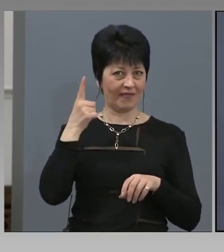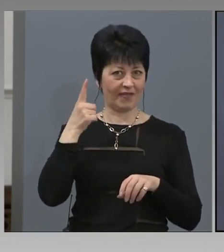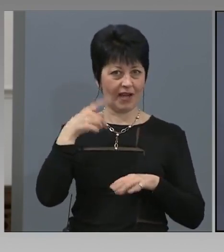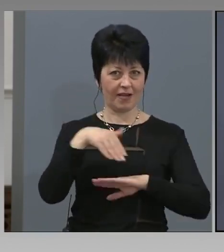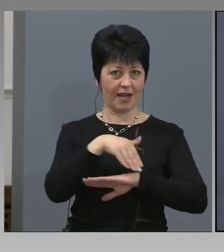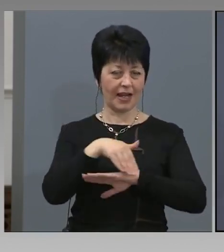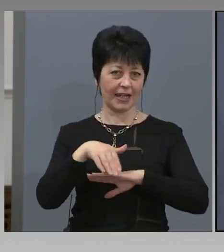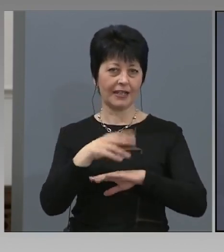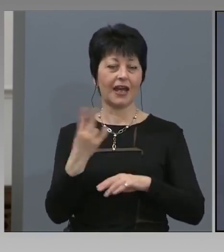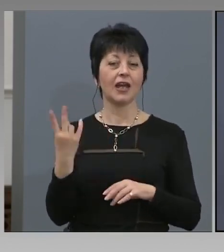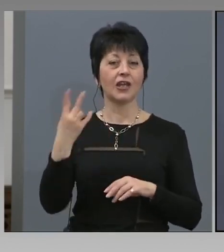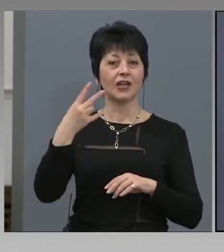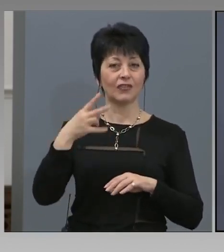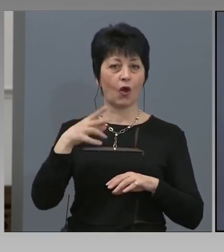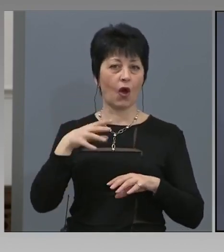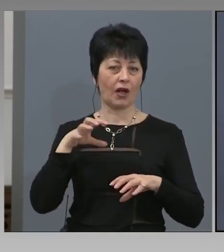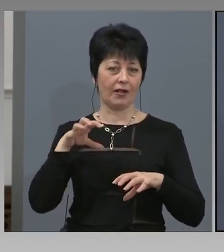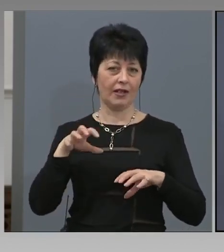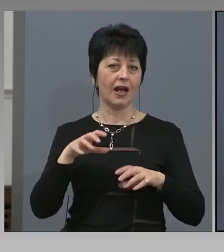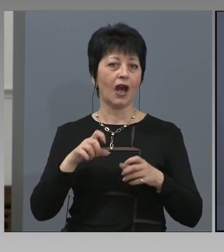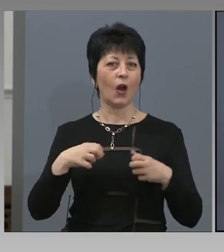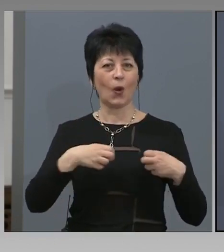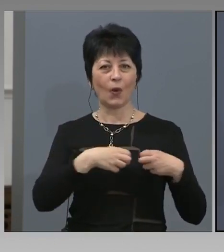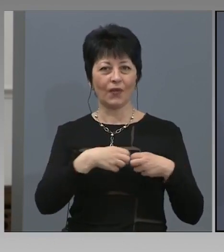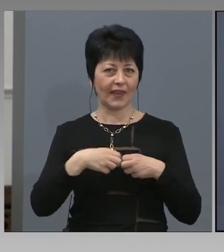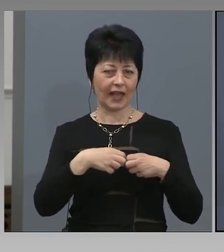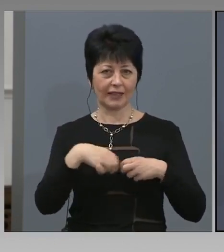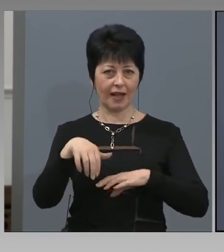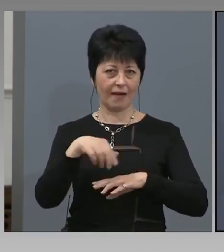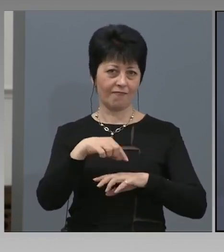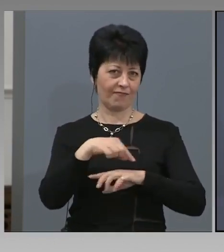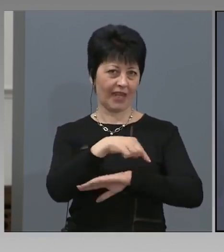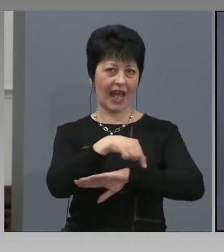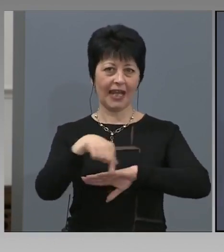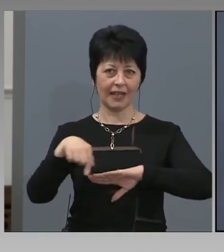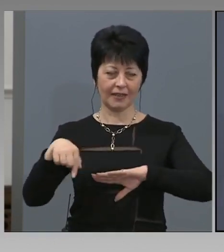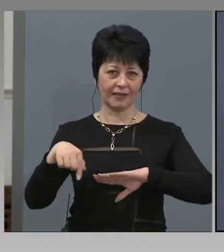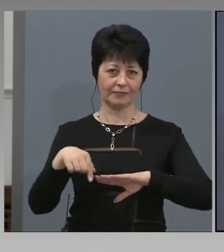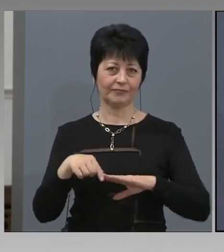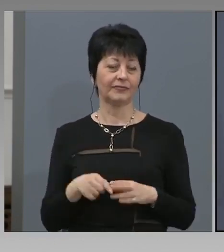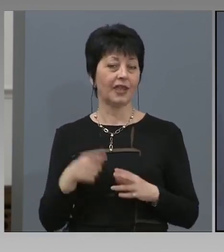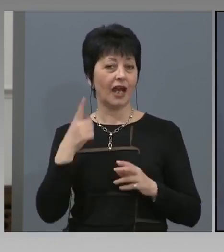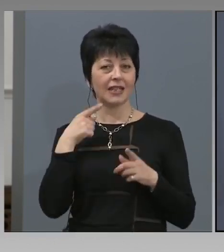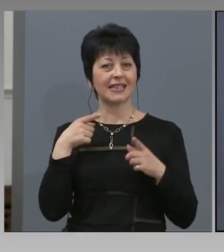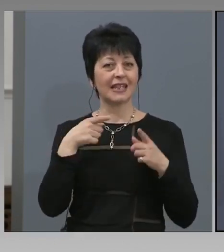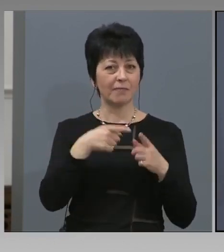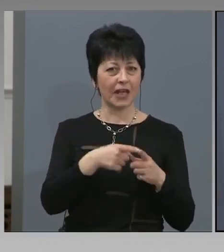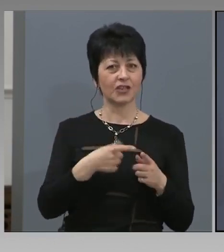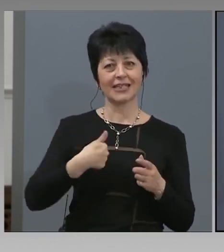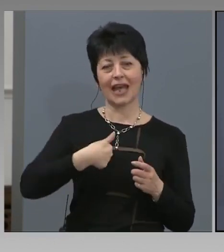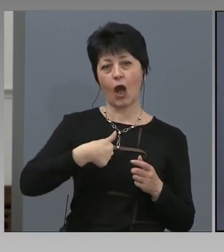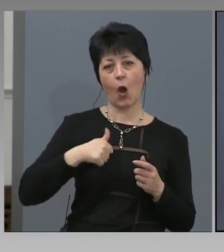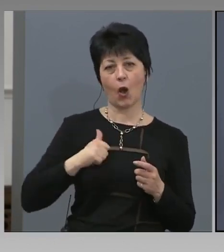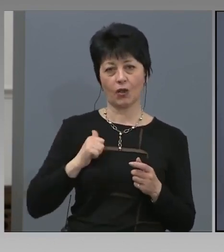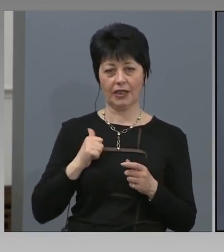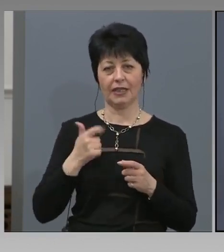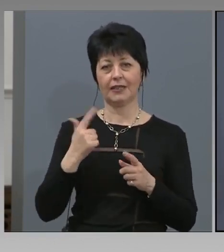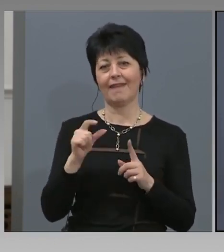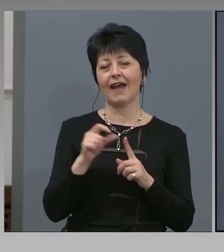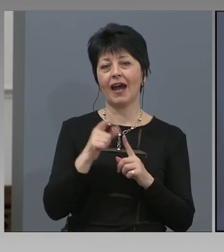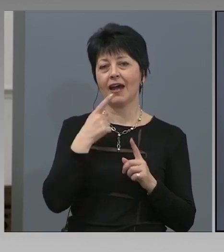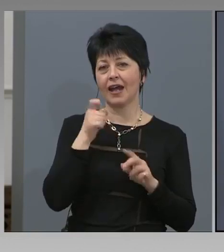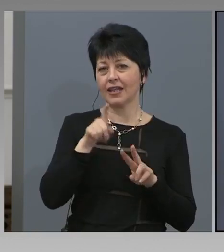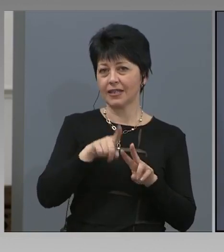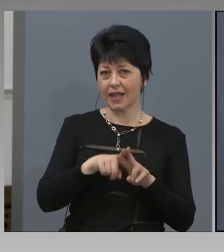определения какво е първа и втора контактна линия. Стремежа на органите на рези е да обхванат абсолютно